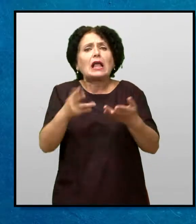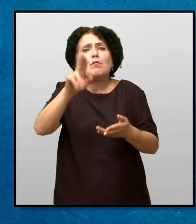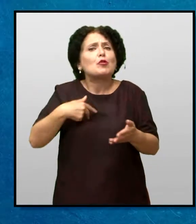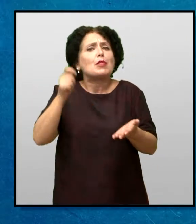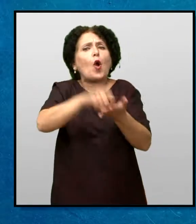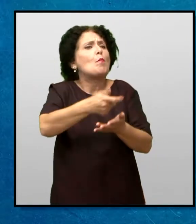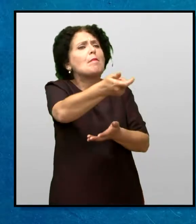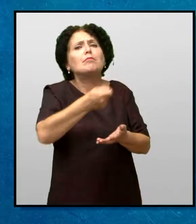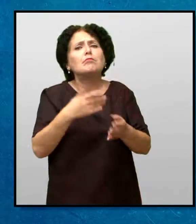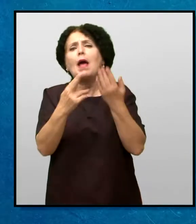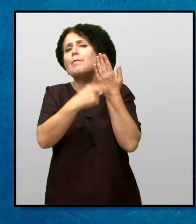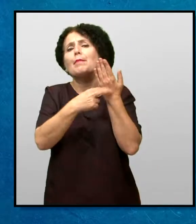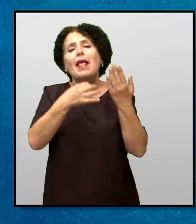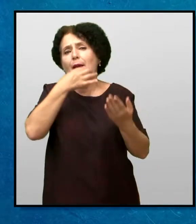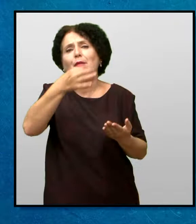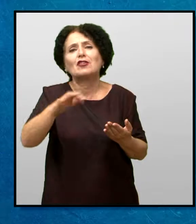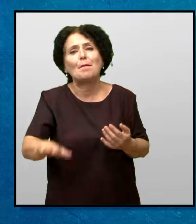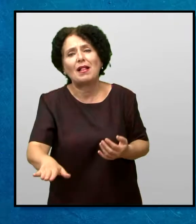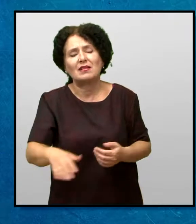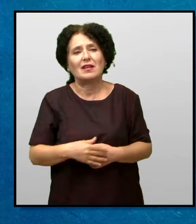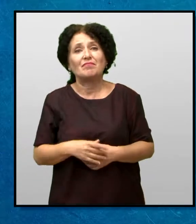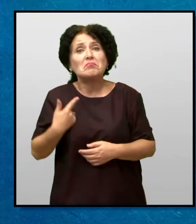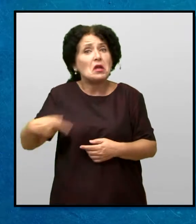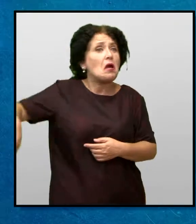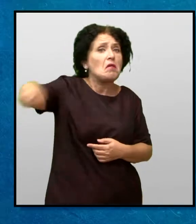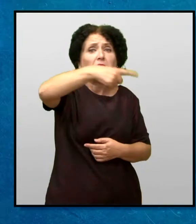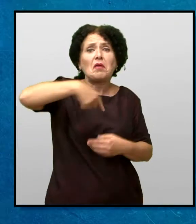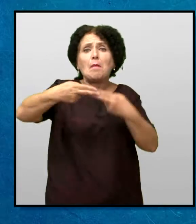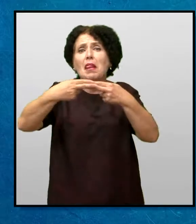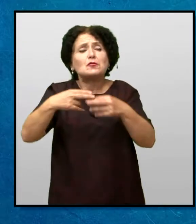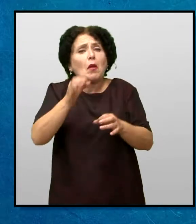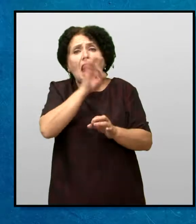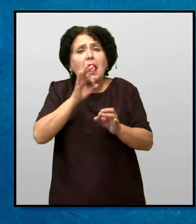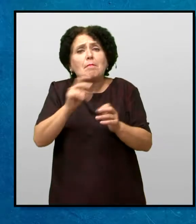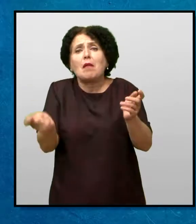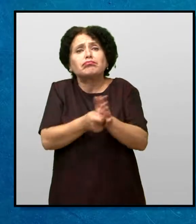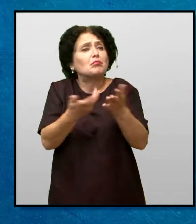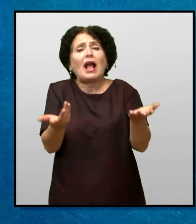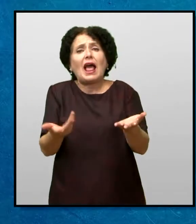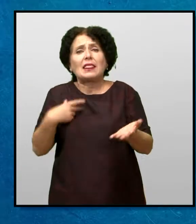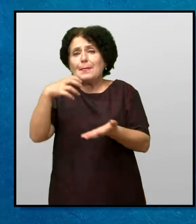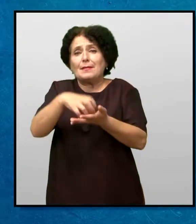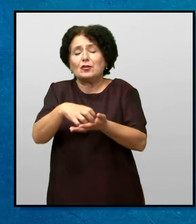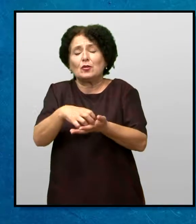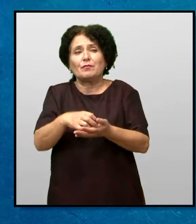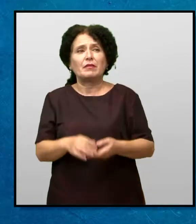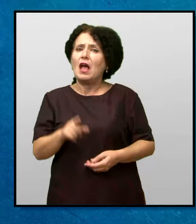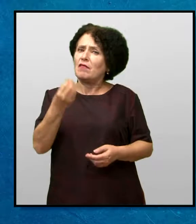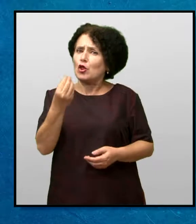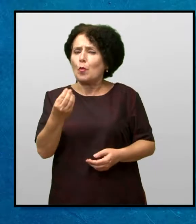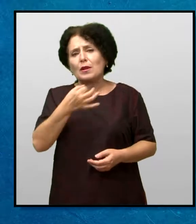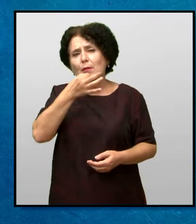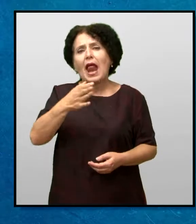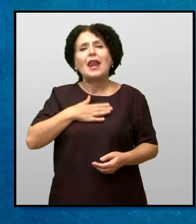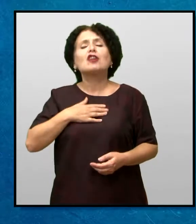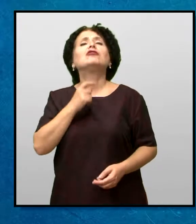каде можам да купам Библија? Праша Мери Никаде около нас не се продаваат Библии Тогаш, ке биде добро